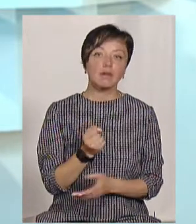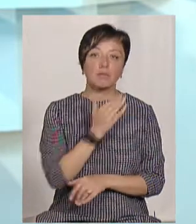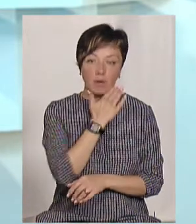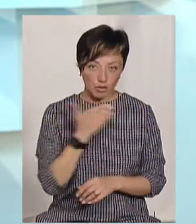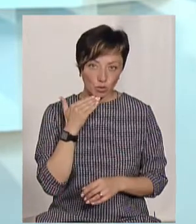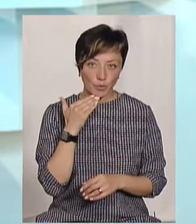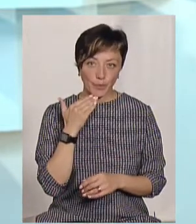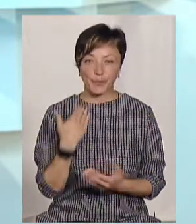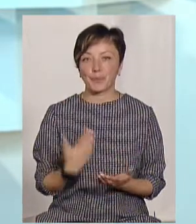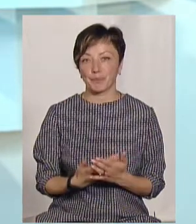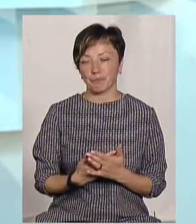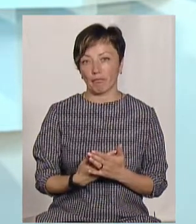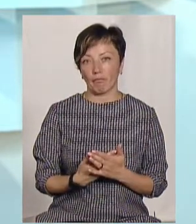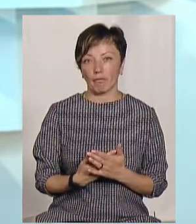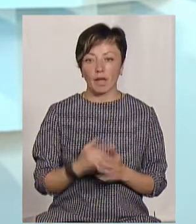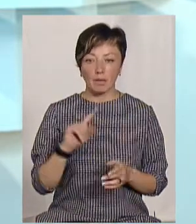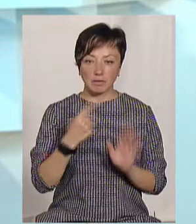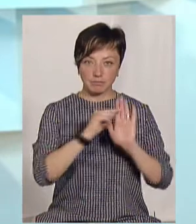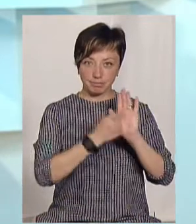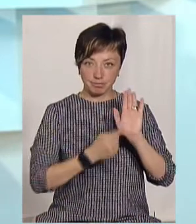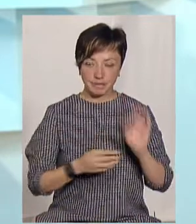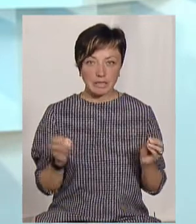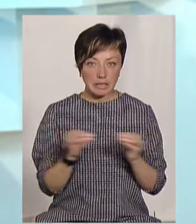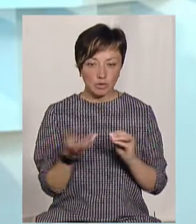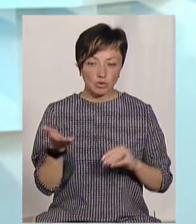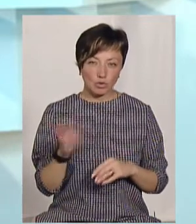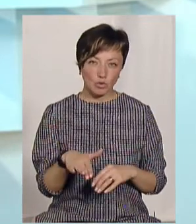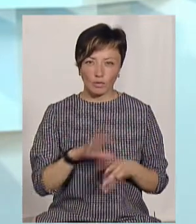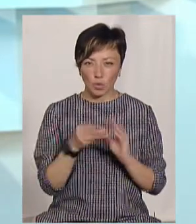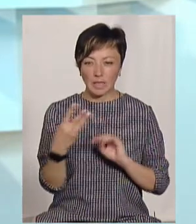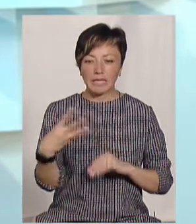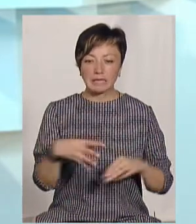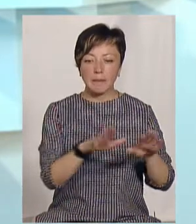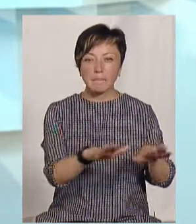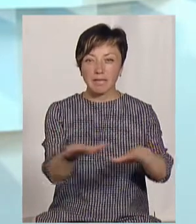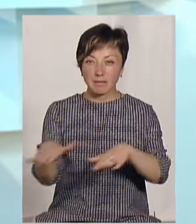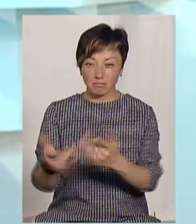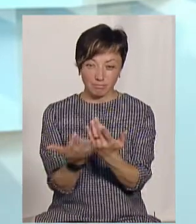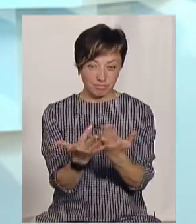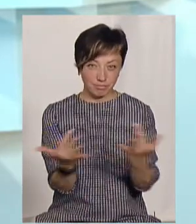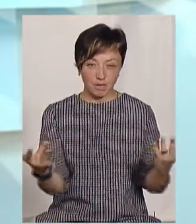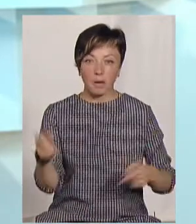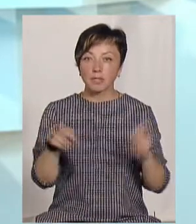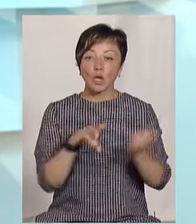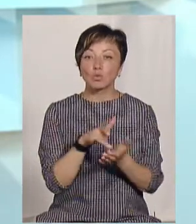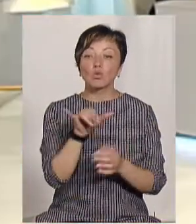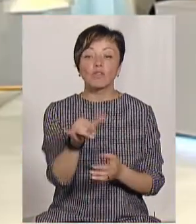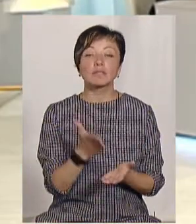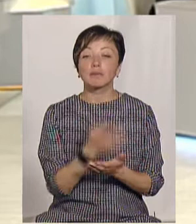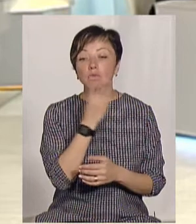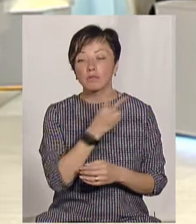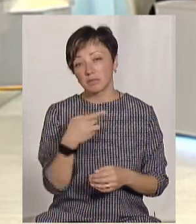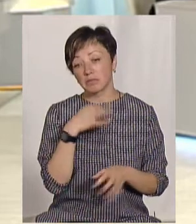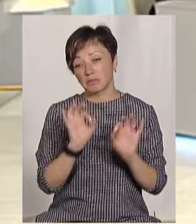досить багато. На першу сторінку ми нанесли 10 штук, але всього в нас їх 30 місць. Тобто, якщо приїжджають туристи і кажуть, а що у вас в громаді